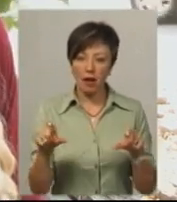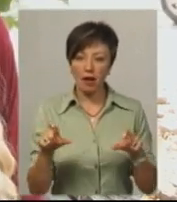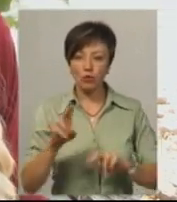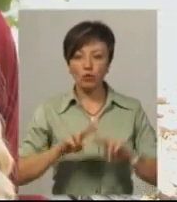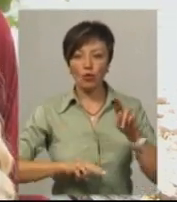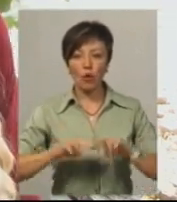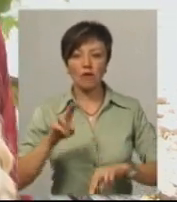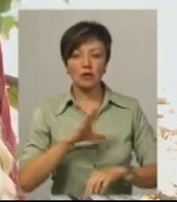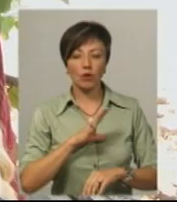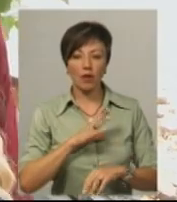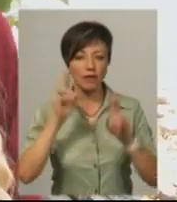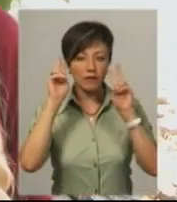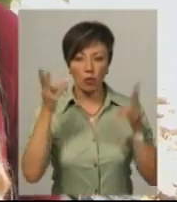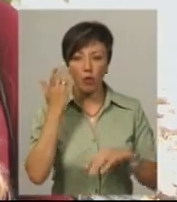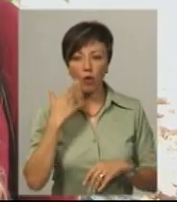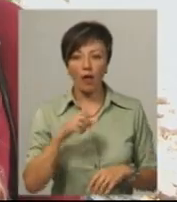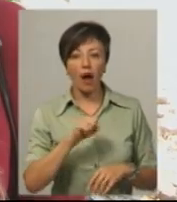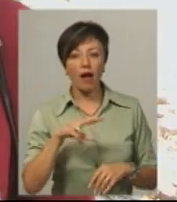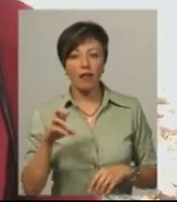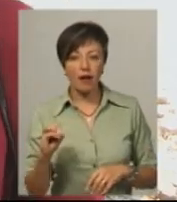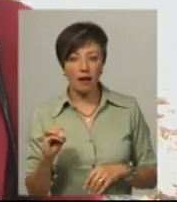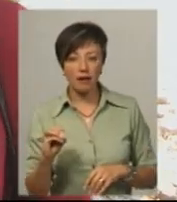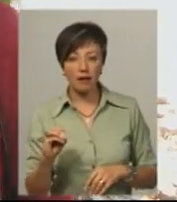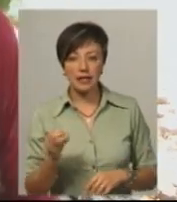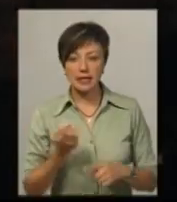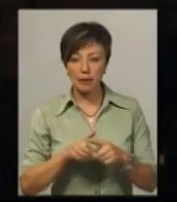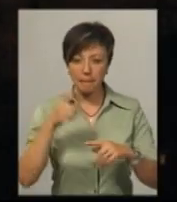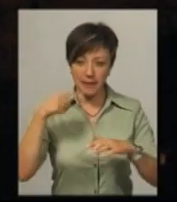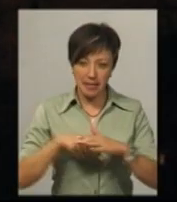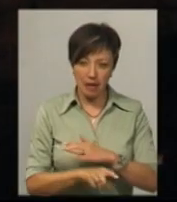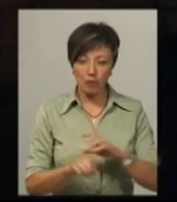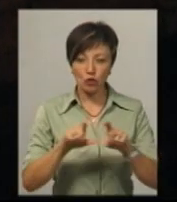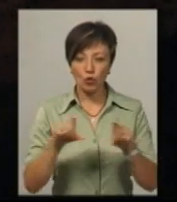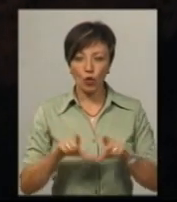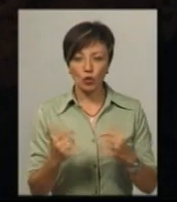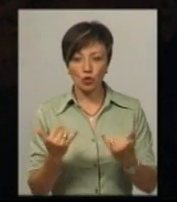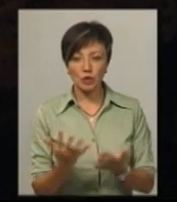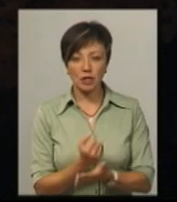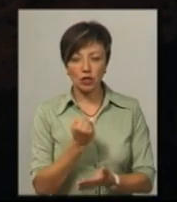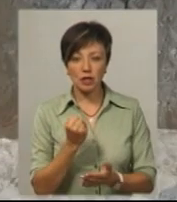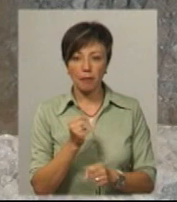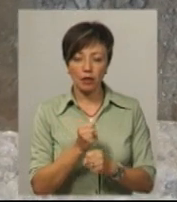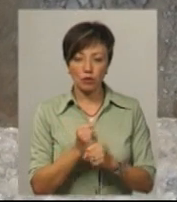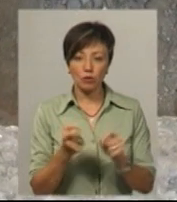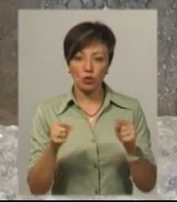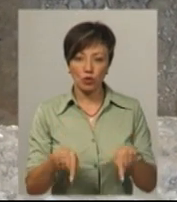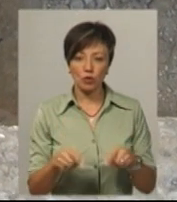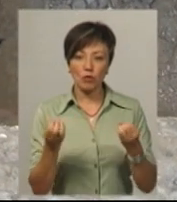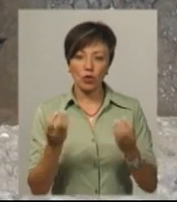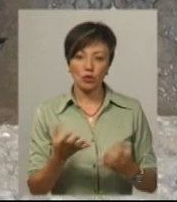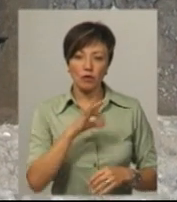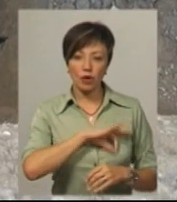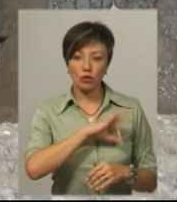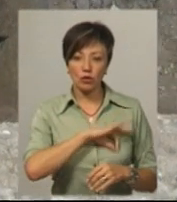збудована була невідомо коли, але ось якраз ці підземні споруди, які ми сьогодні знайшли і працюємо тут, вони просто